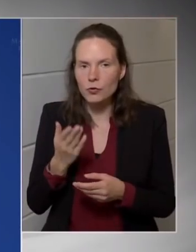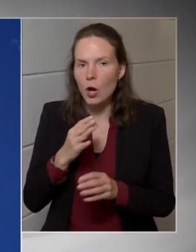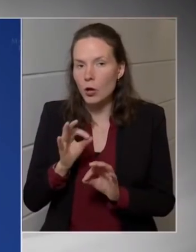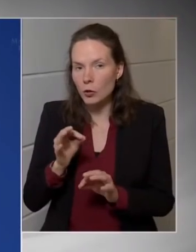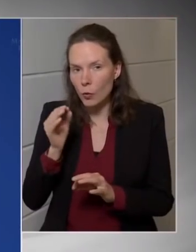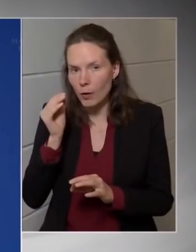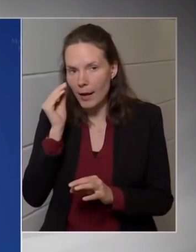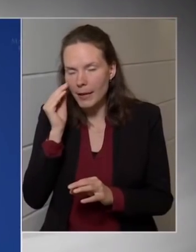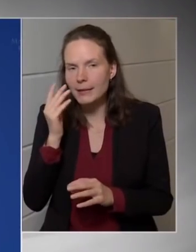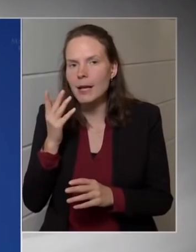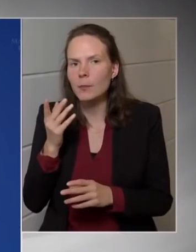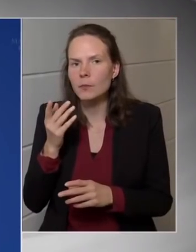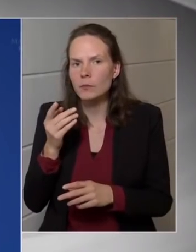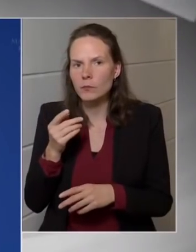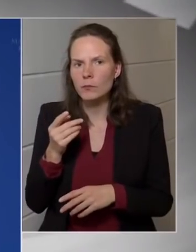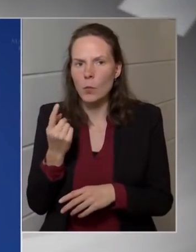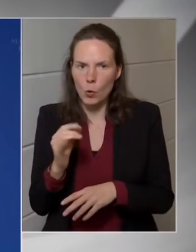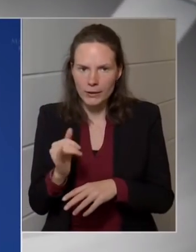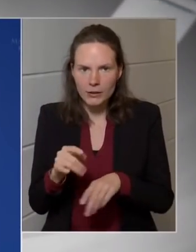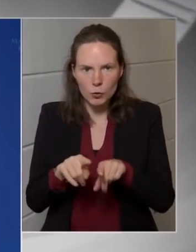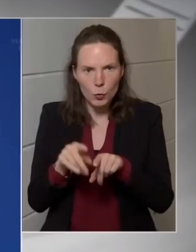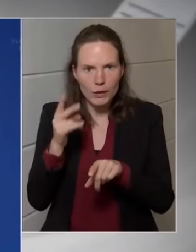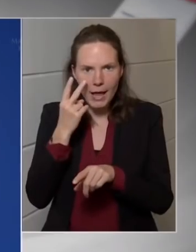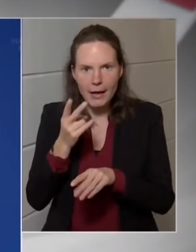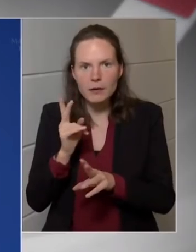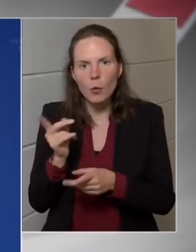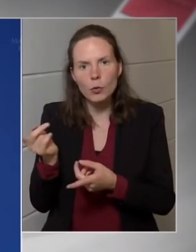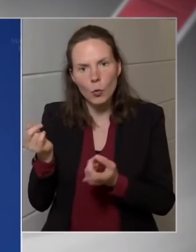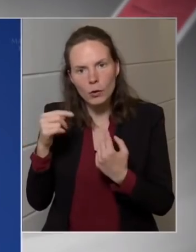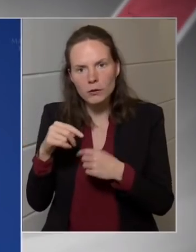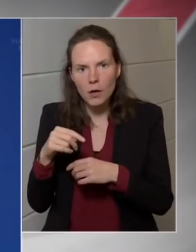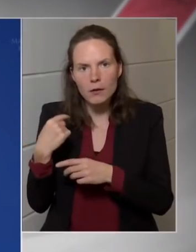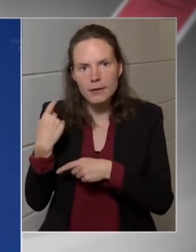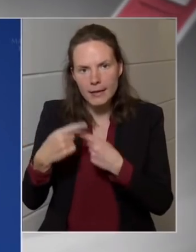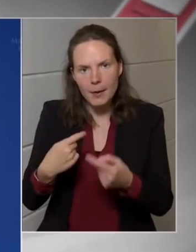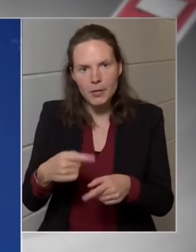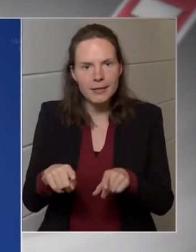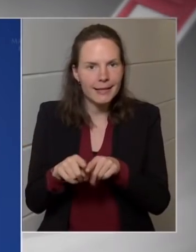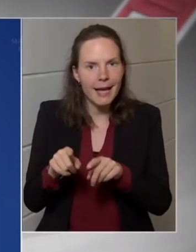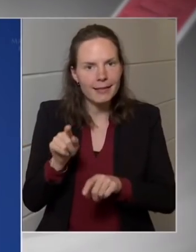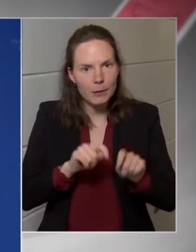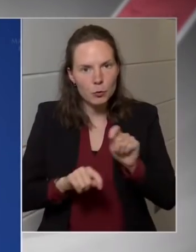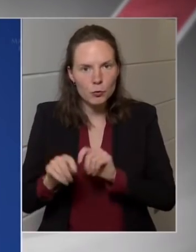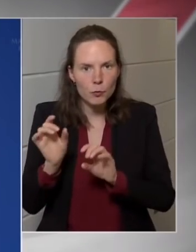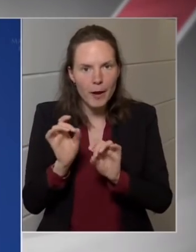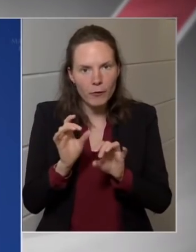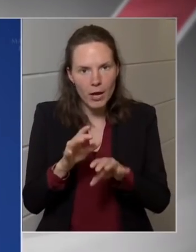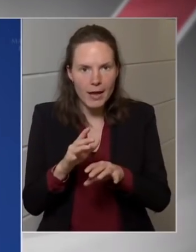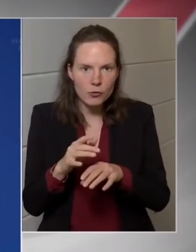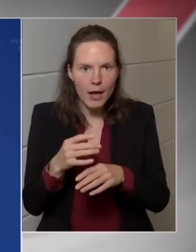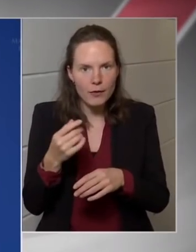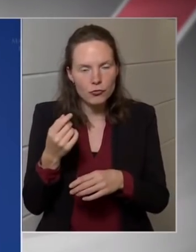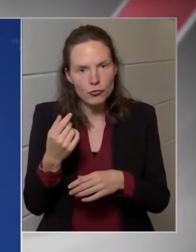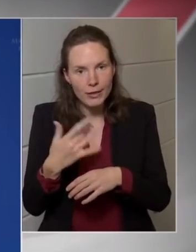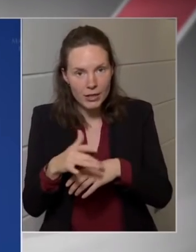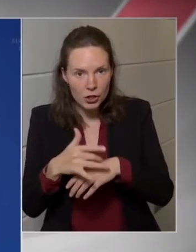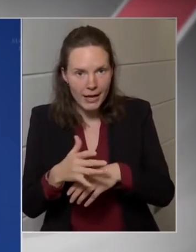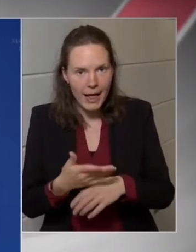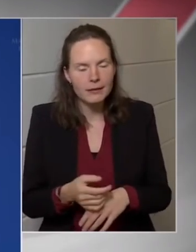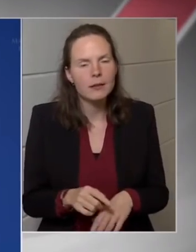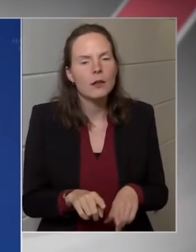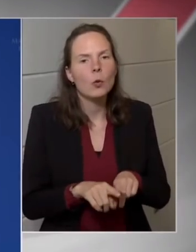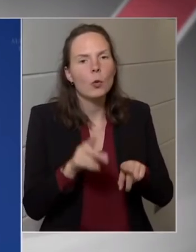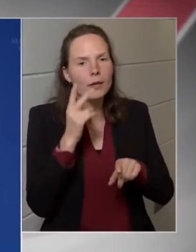émlik, akkor ön is úgy látja, hogy onnan származhatnak ilyen típusú befolyásolási kísérletek Oroszországból? Én úgy látom, hogy az a